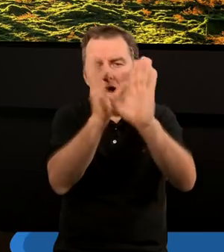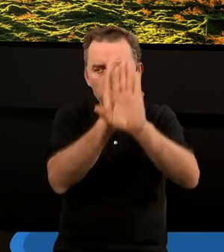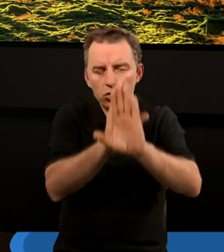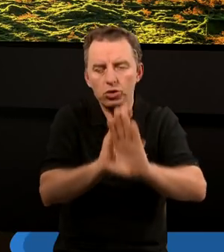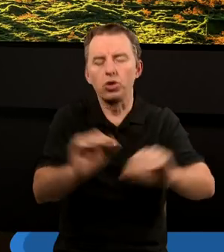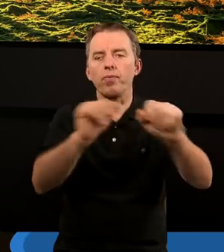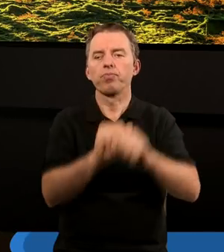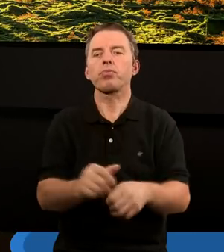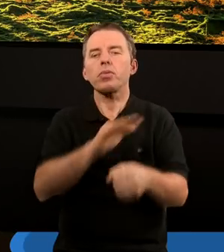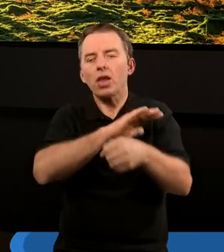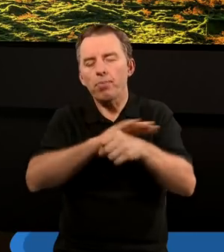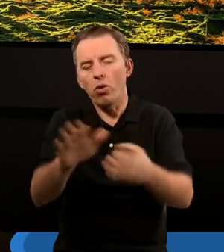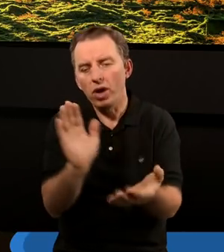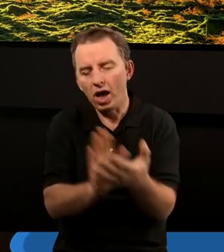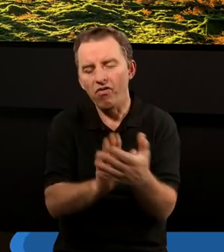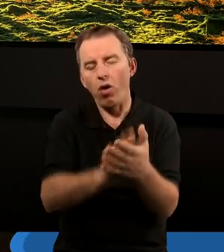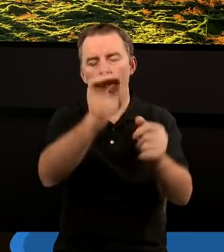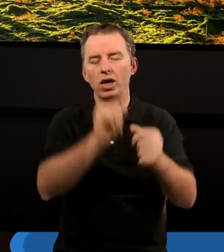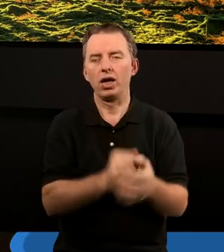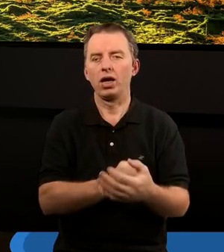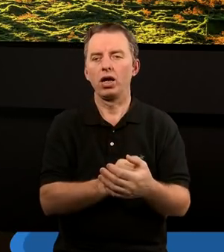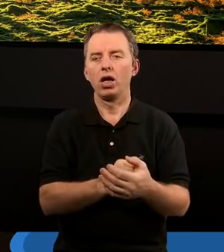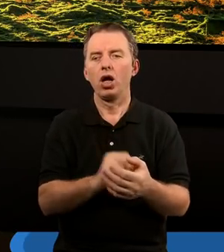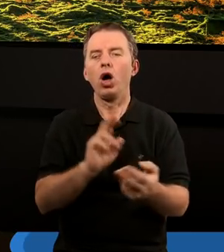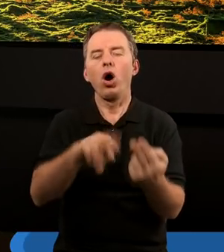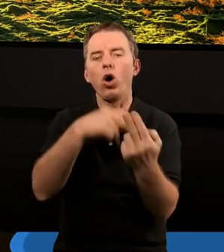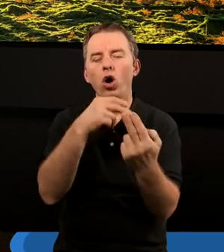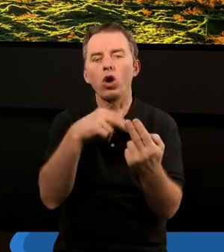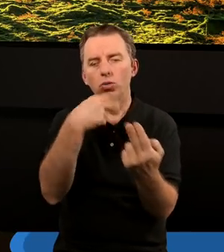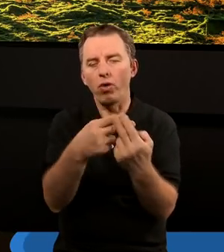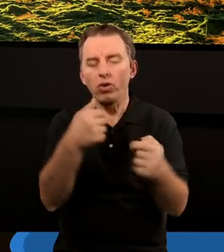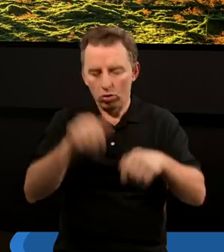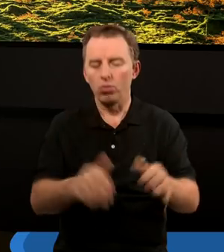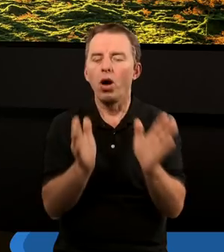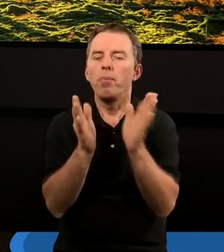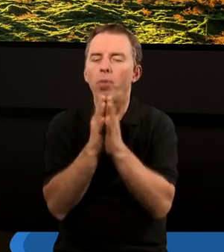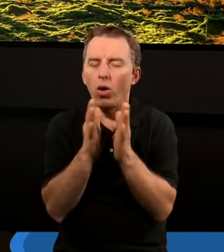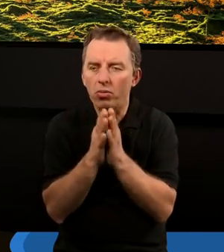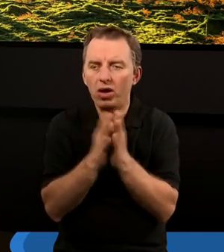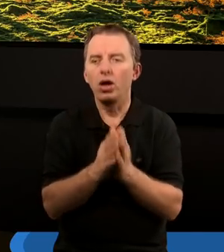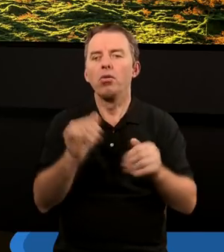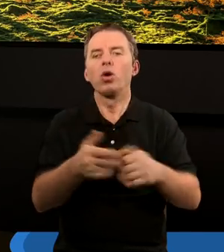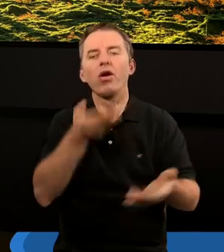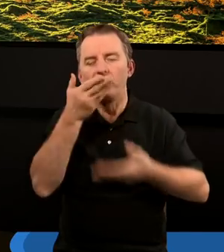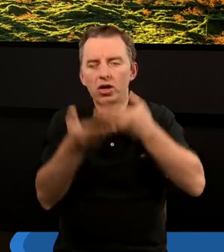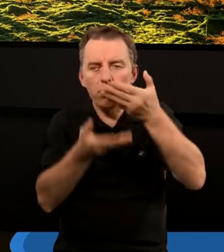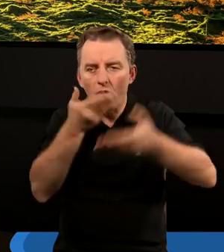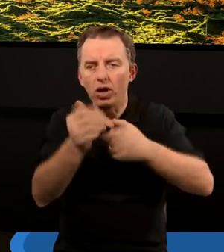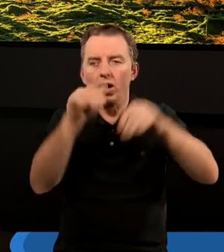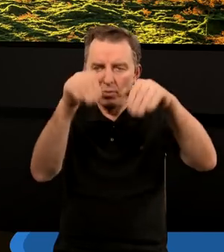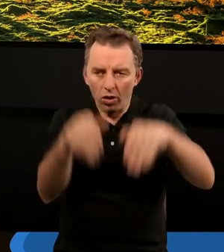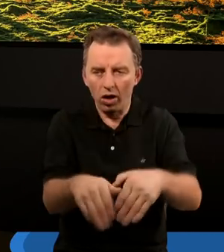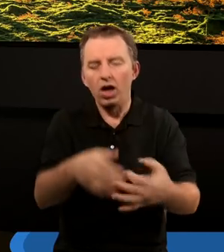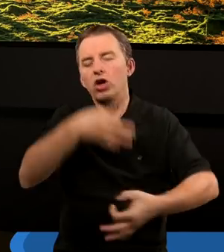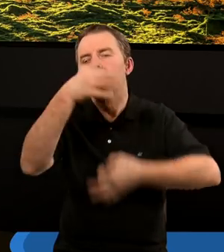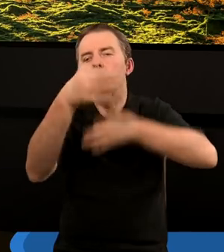pełna chwały. Odpowiedź, którą można wymodlić. Odpowiedź, którą można wymówić. Odpowiedź, którą